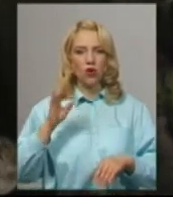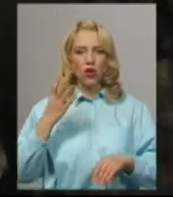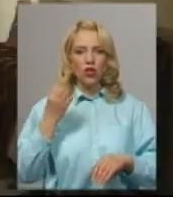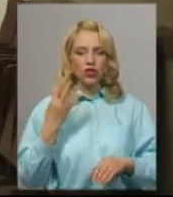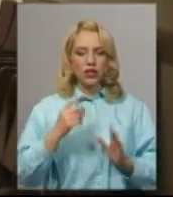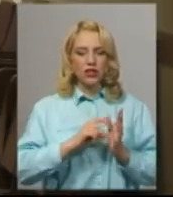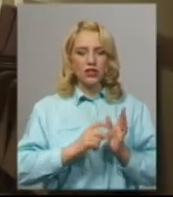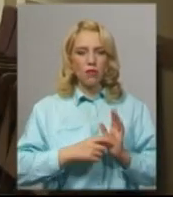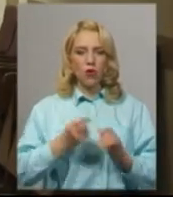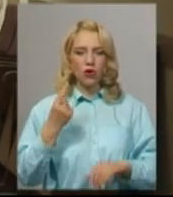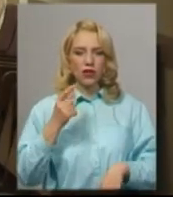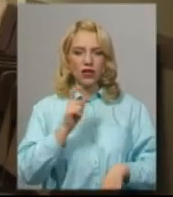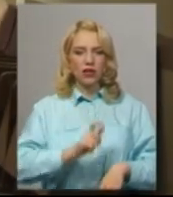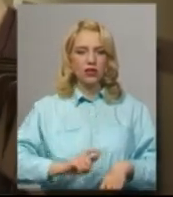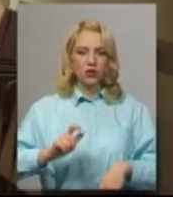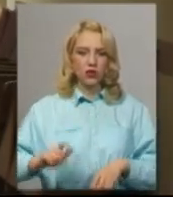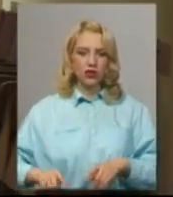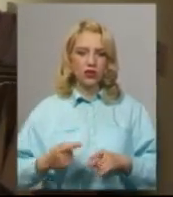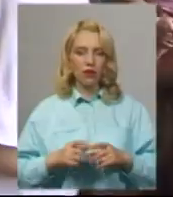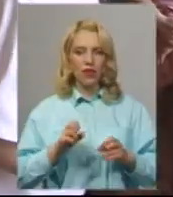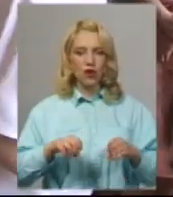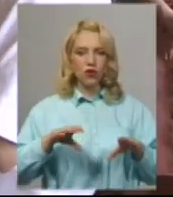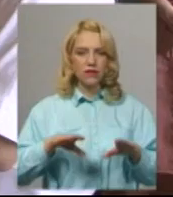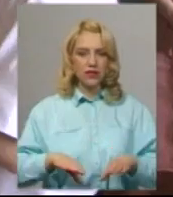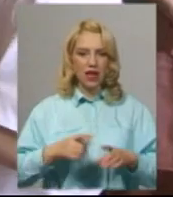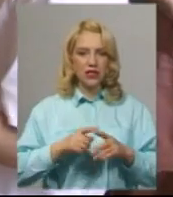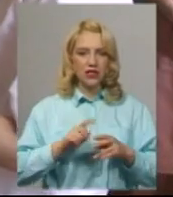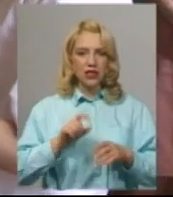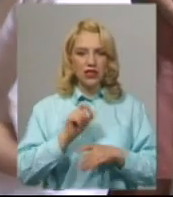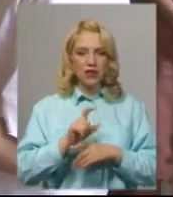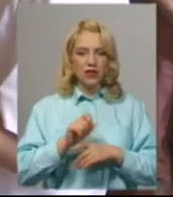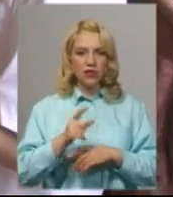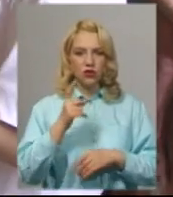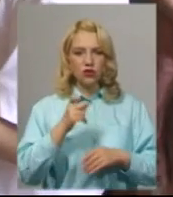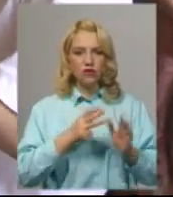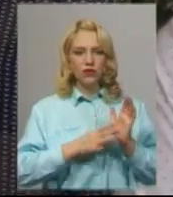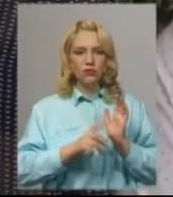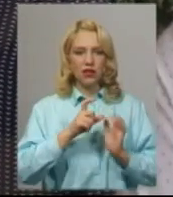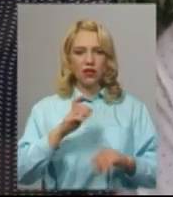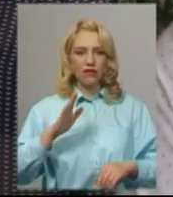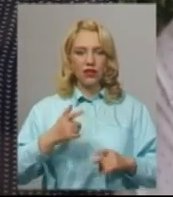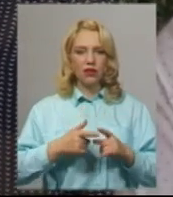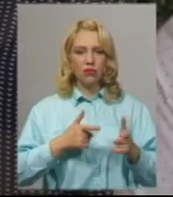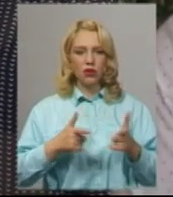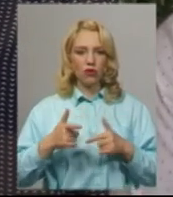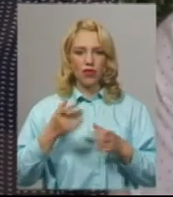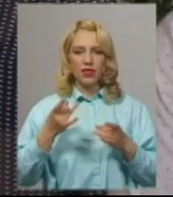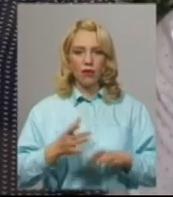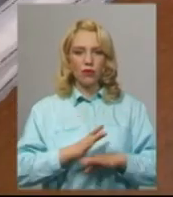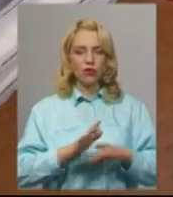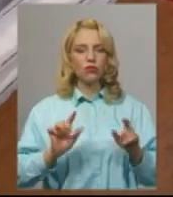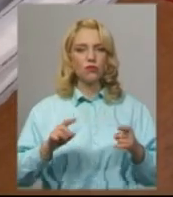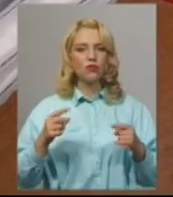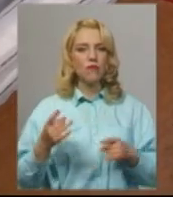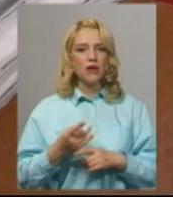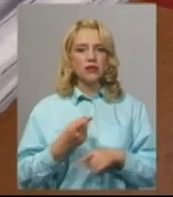15 осіб, додає Валентина Парандій. На розв'язання завдань дається 180 хвилин. Підготовка є не дуже простою, тому що це вперше